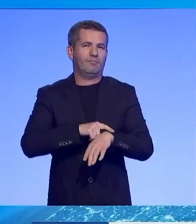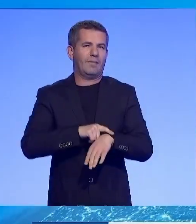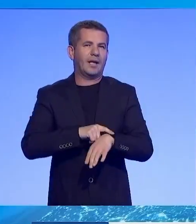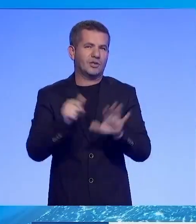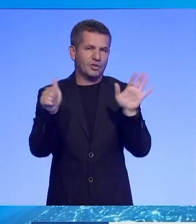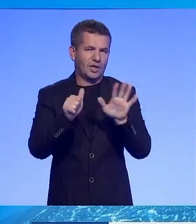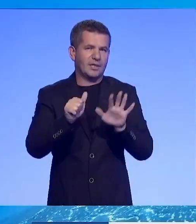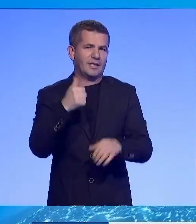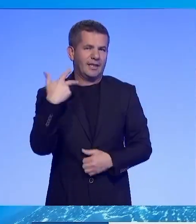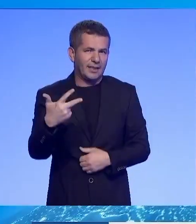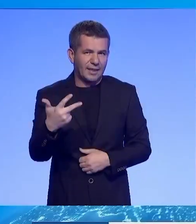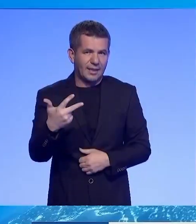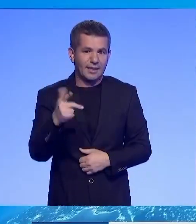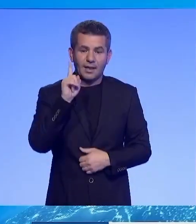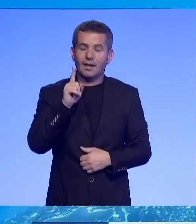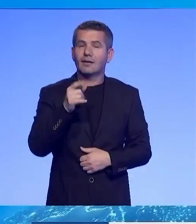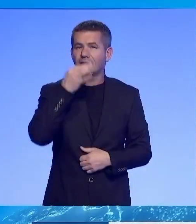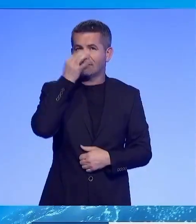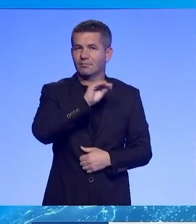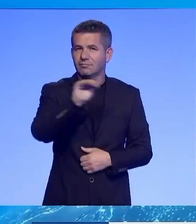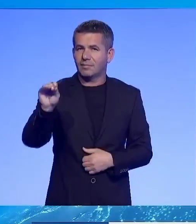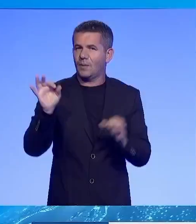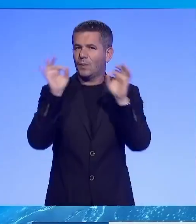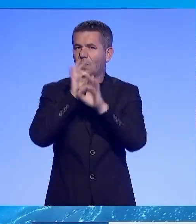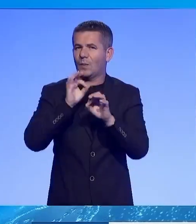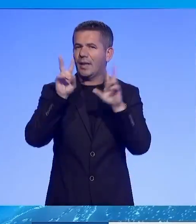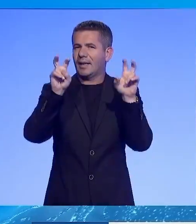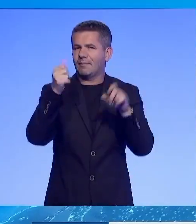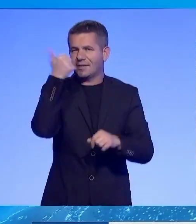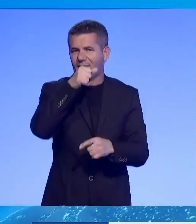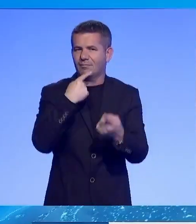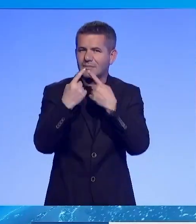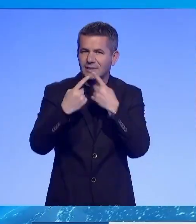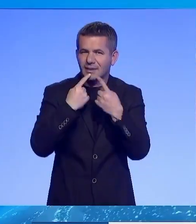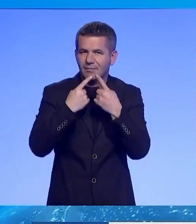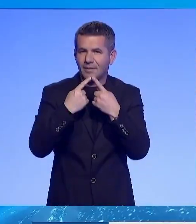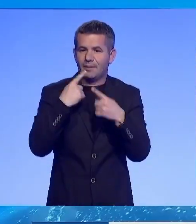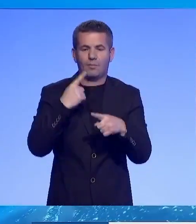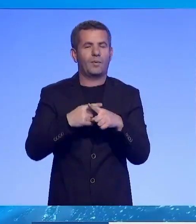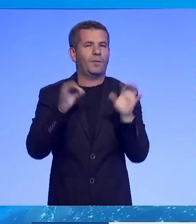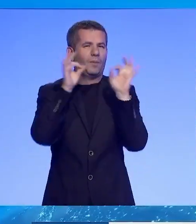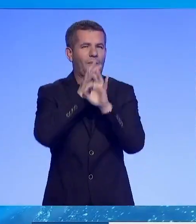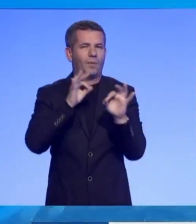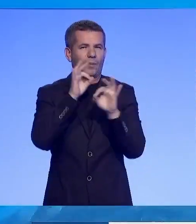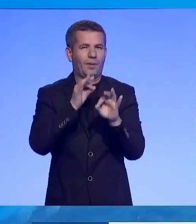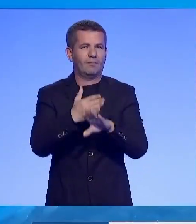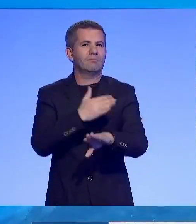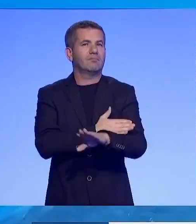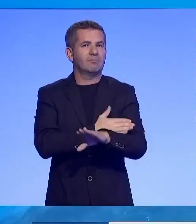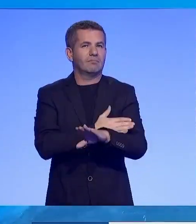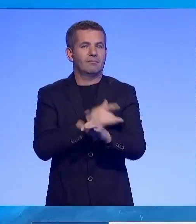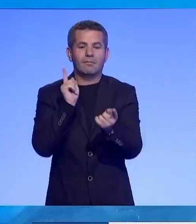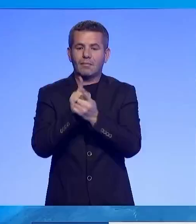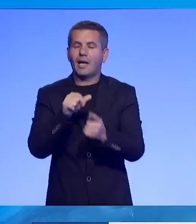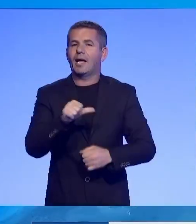.30, por në njoftim nuk janë përmendur temat e diskutimit, e asë nuk është për alajmruar në do një adresim